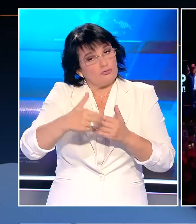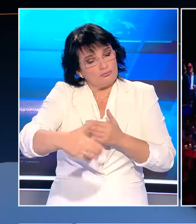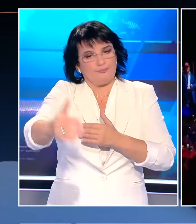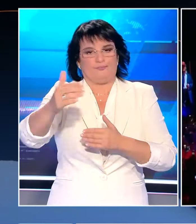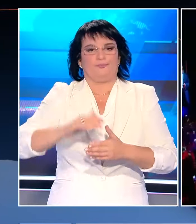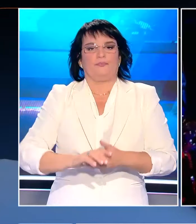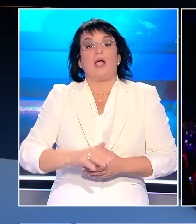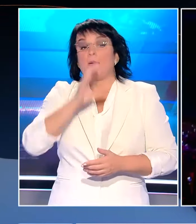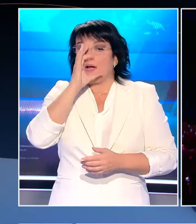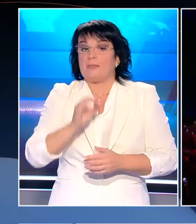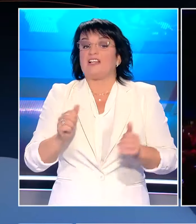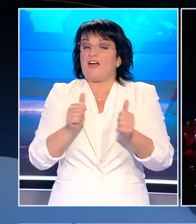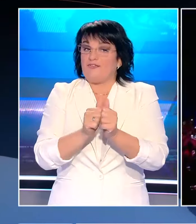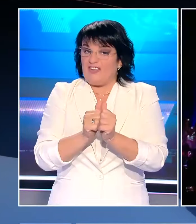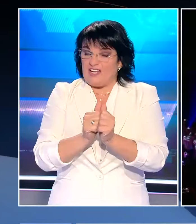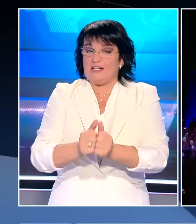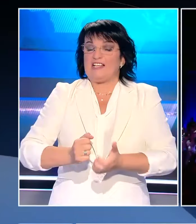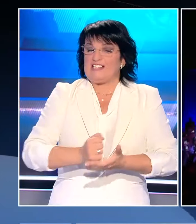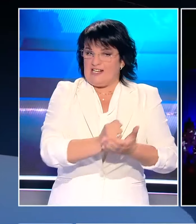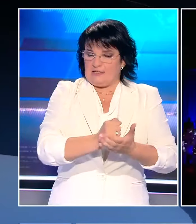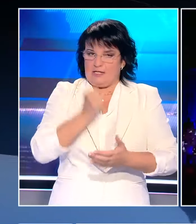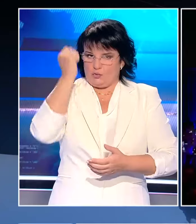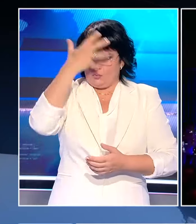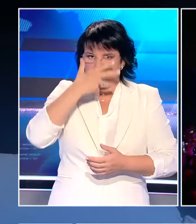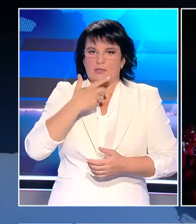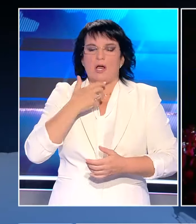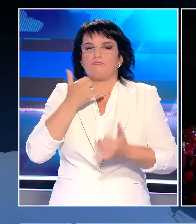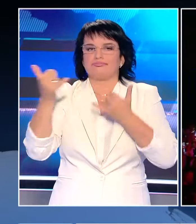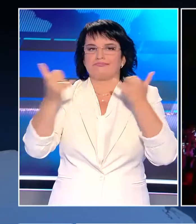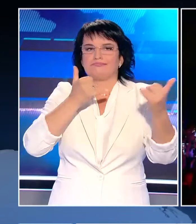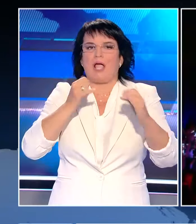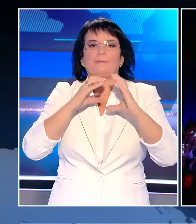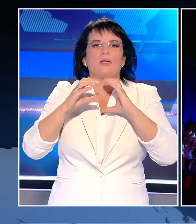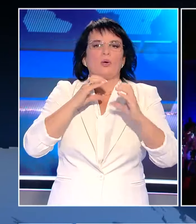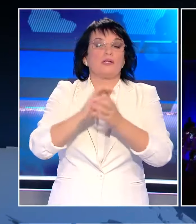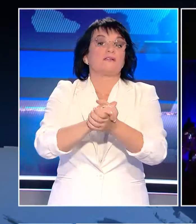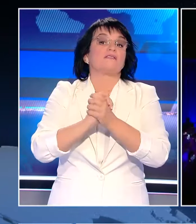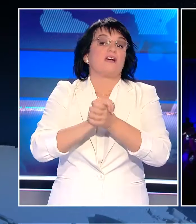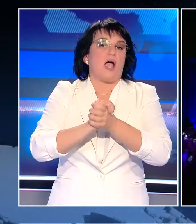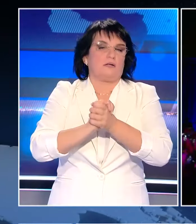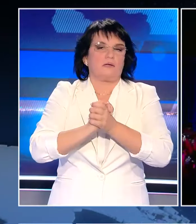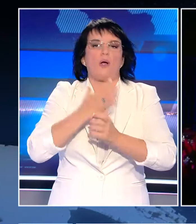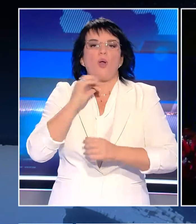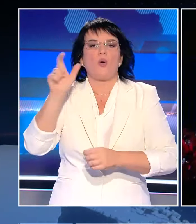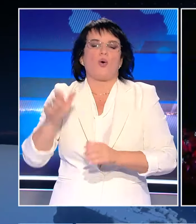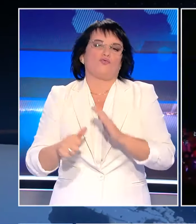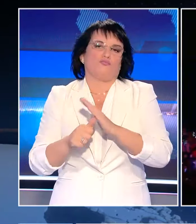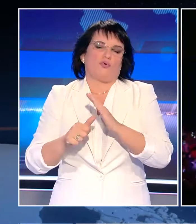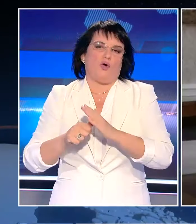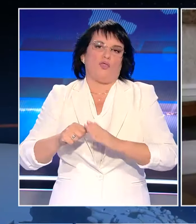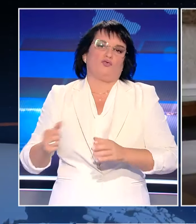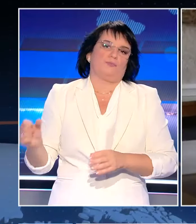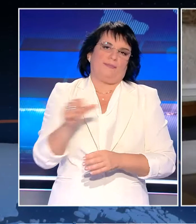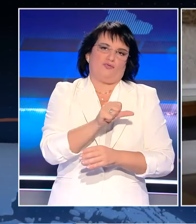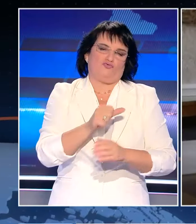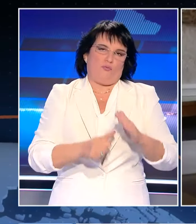Και πράγματι οι φίλοι των Τόναλτ Τραμπ και της υπερχόμενης κυβέρνησής του ήταν οι πρώτοι που επικοινώνησαν μαζί του για να του δώσει συγχαρητήρια μετά την εκλογική νίκη του και την επιστροφή του στο Λευκό